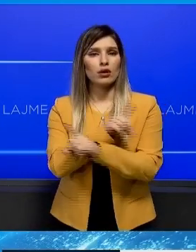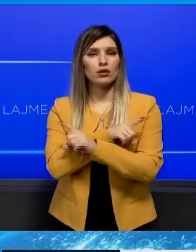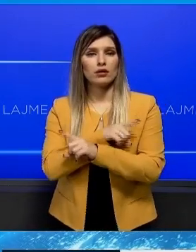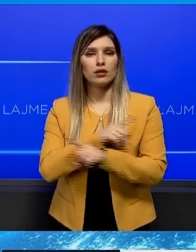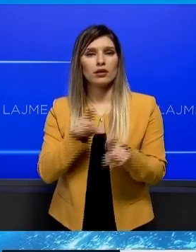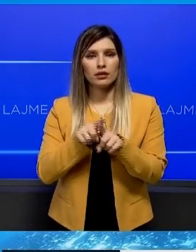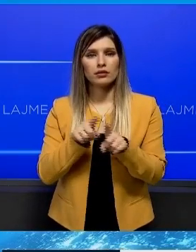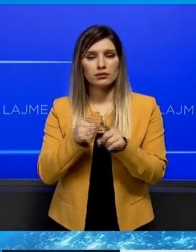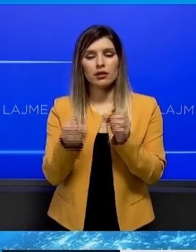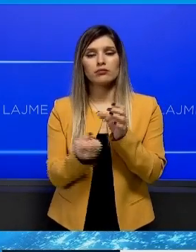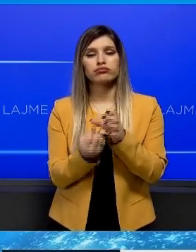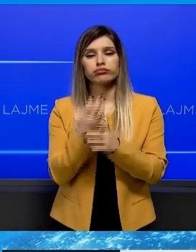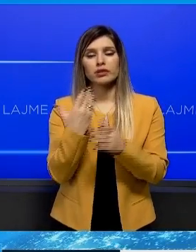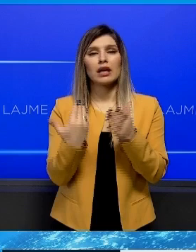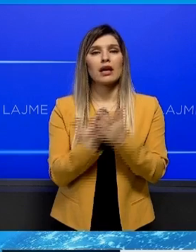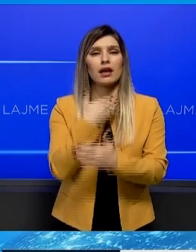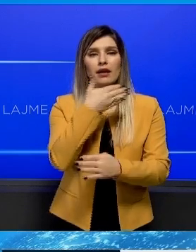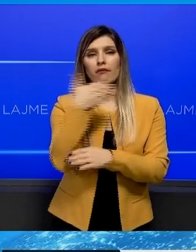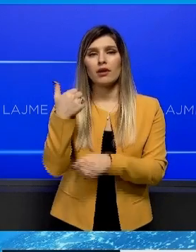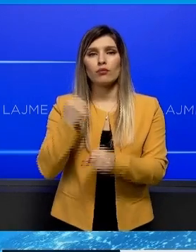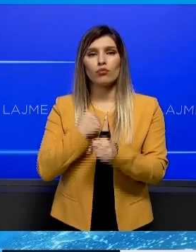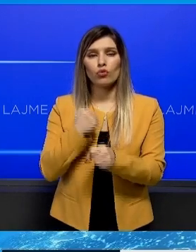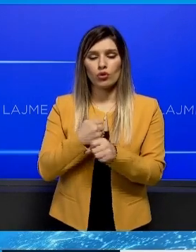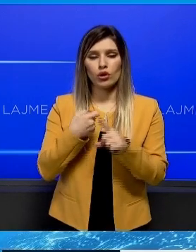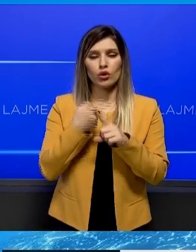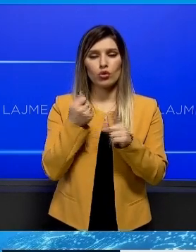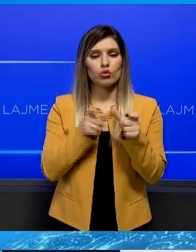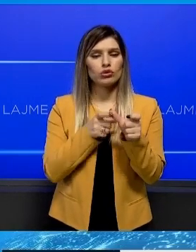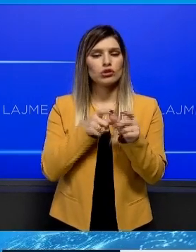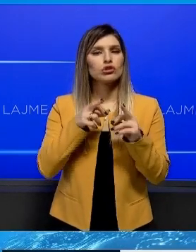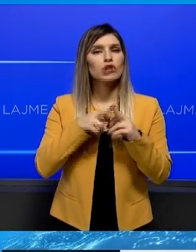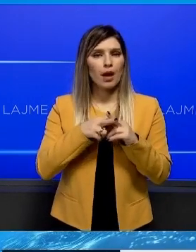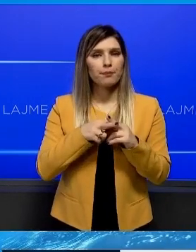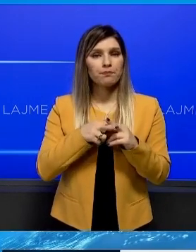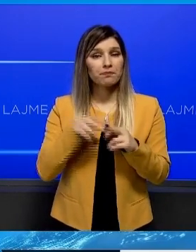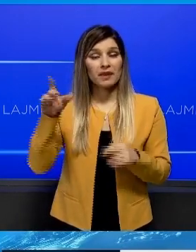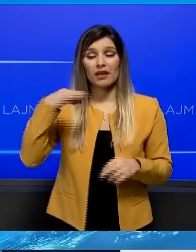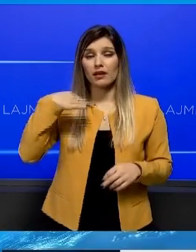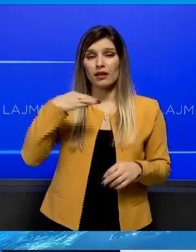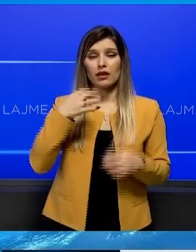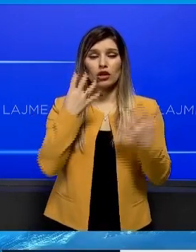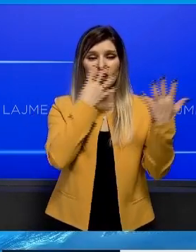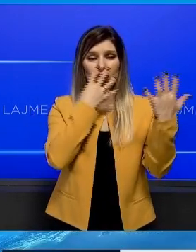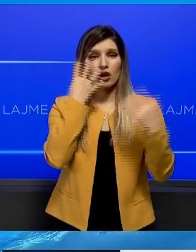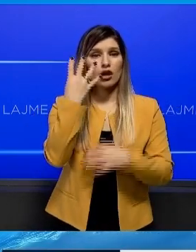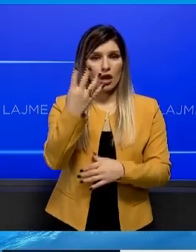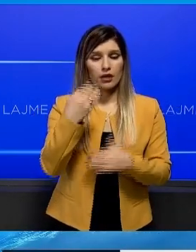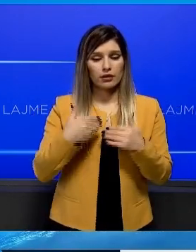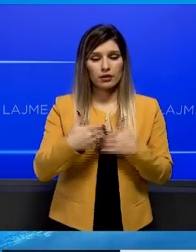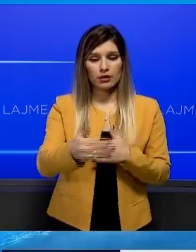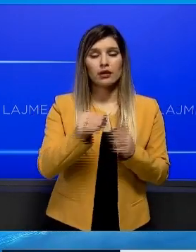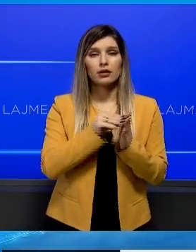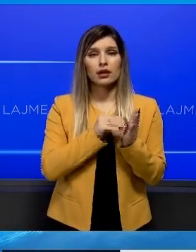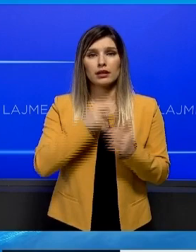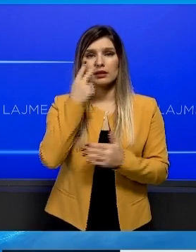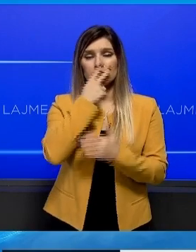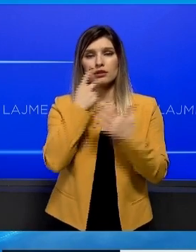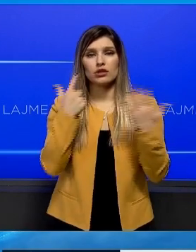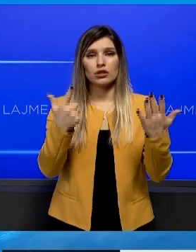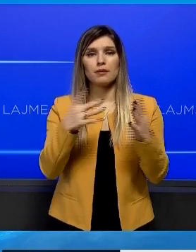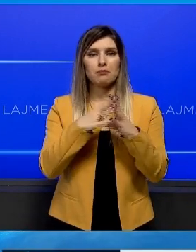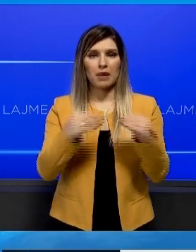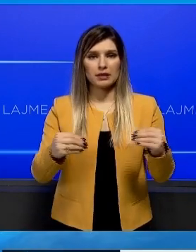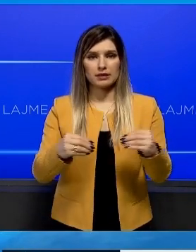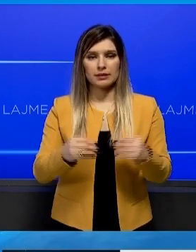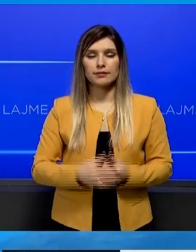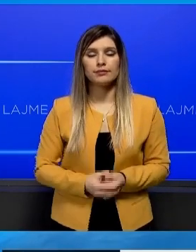kooperative në bujtësore Krusha. Ndërko, ceremonia 94 të qmimit Oscar do të mbatë minister në 7 mars të vitit 2022.